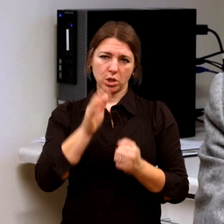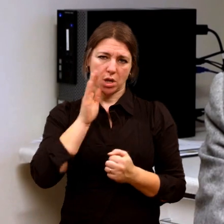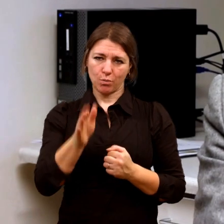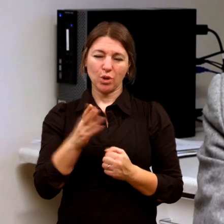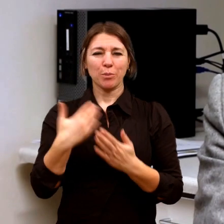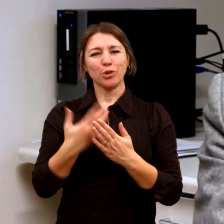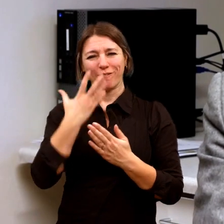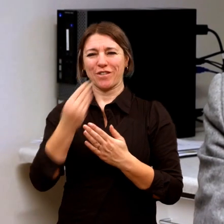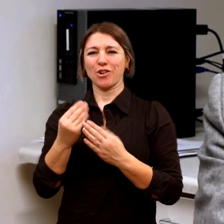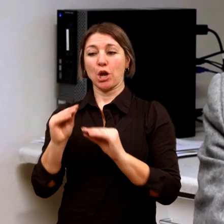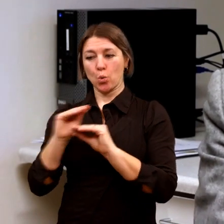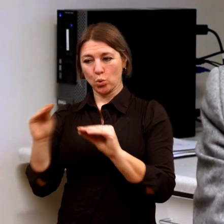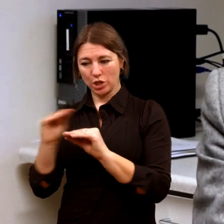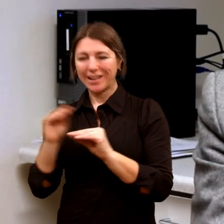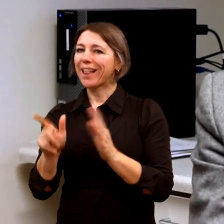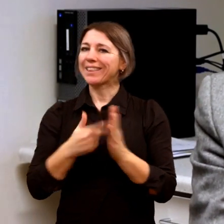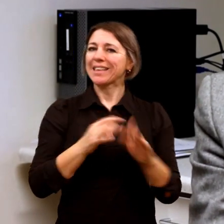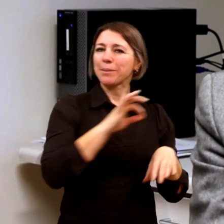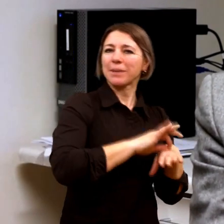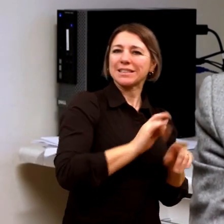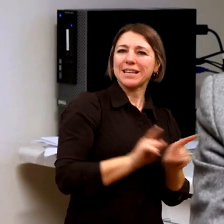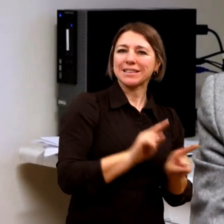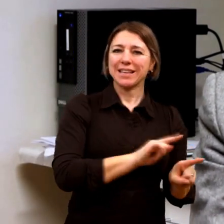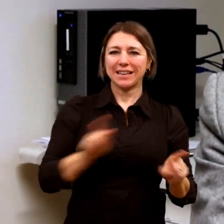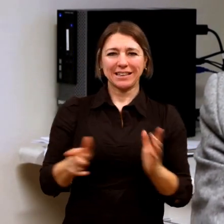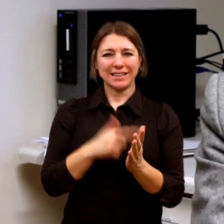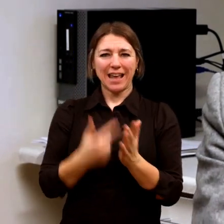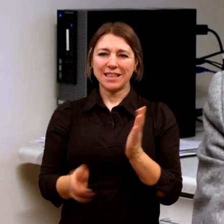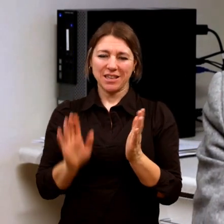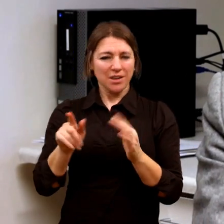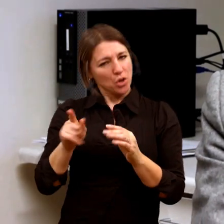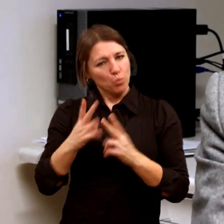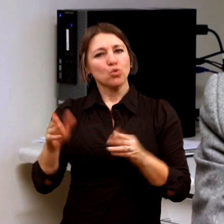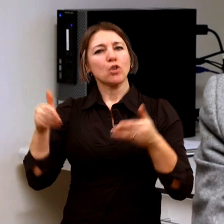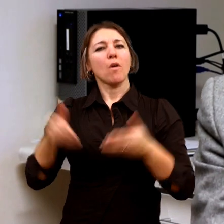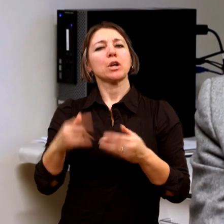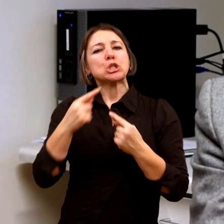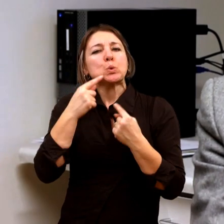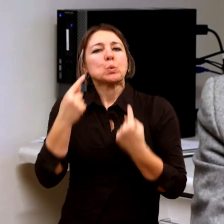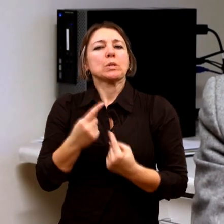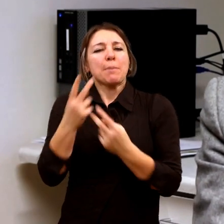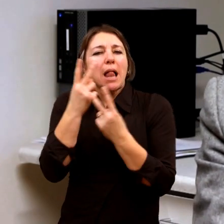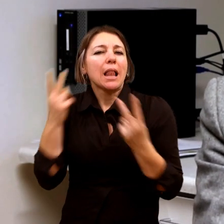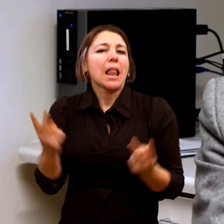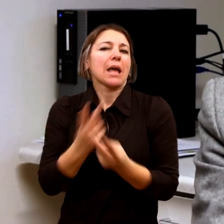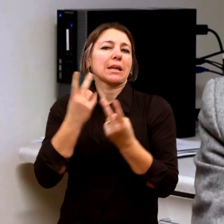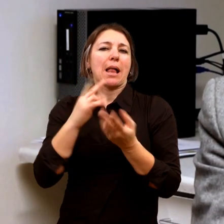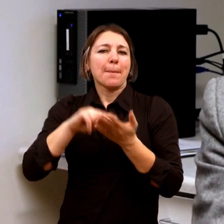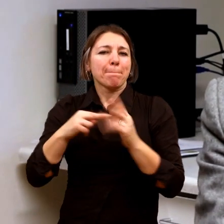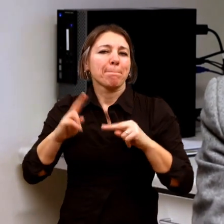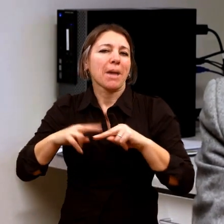medicíny máme tu výhodu, že i když třeba děláme zkusmo něco, tak s největší pravděpodobností to